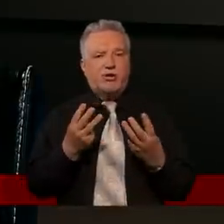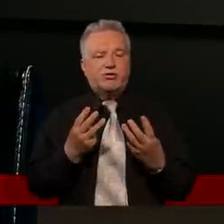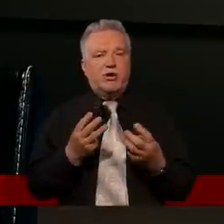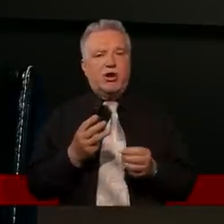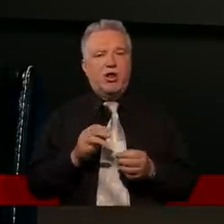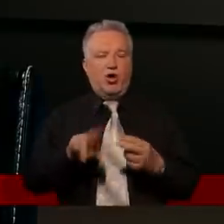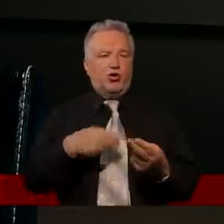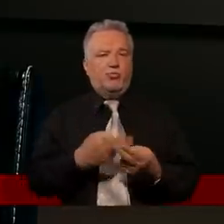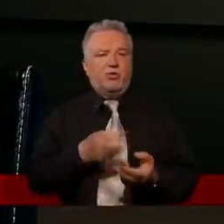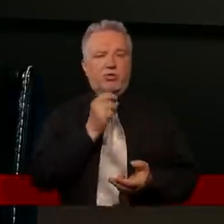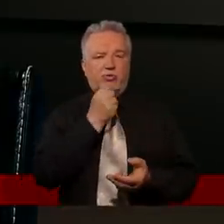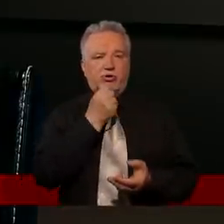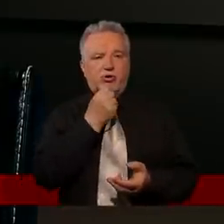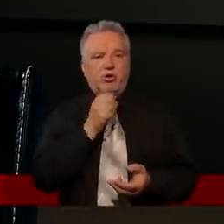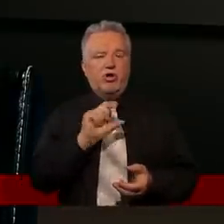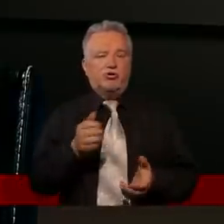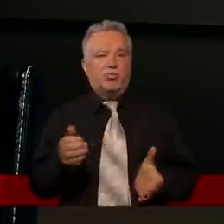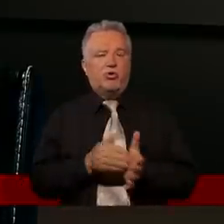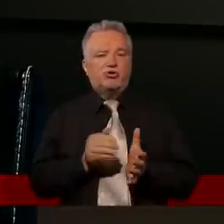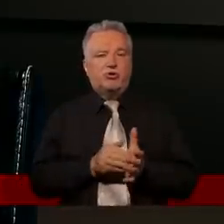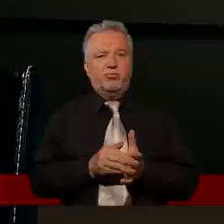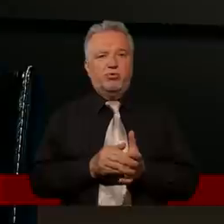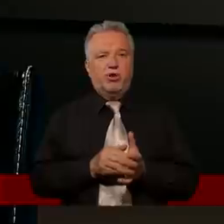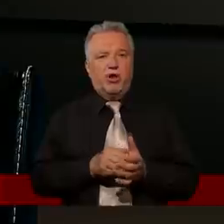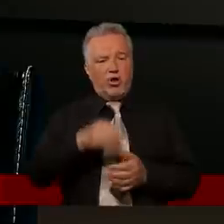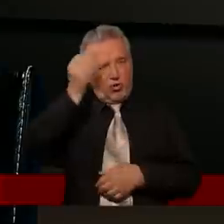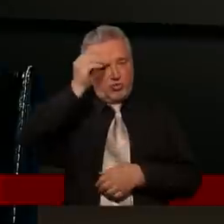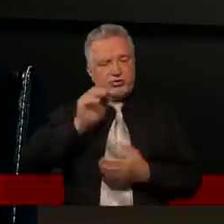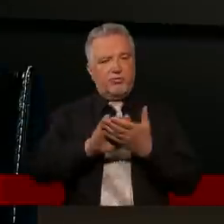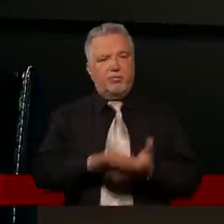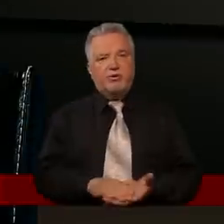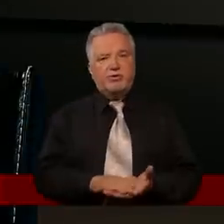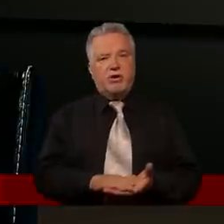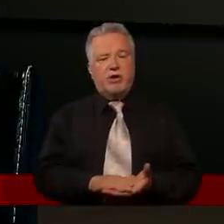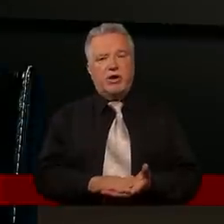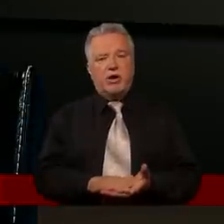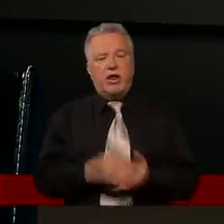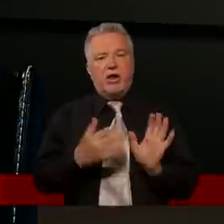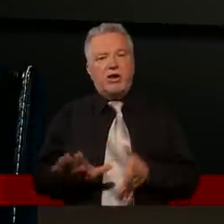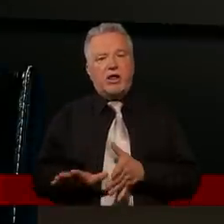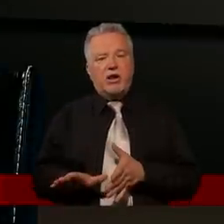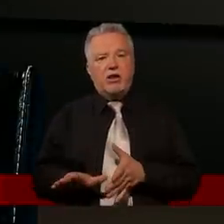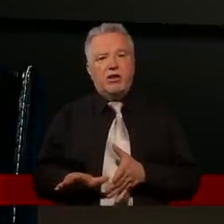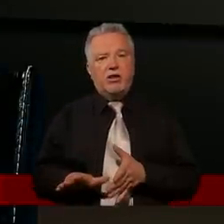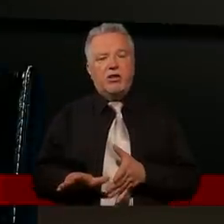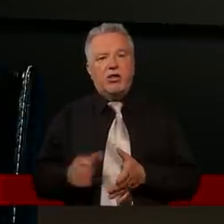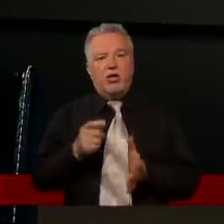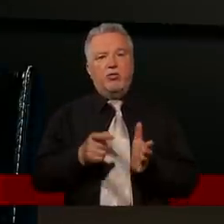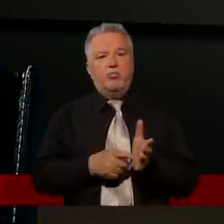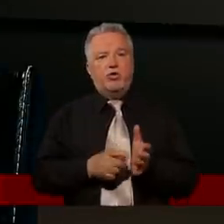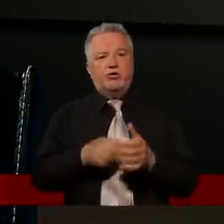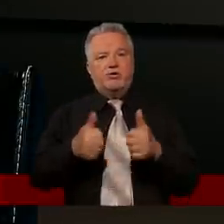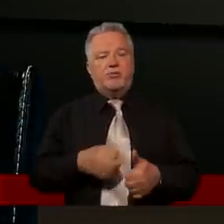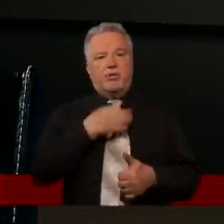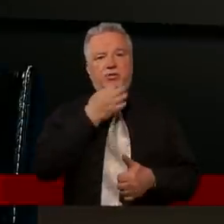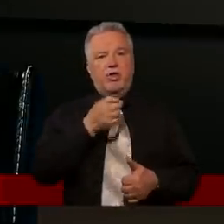młodzieńcowi opowiada, co się naprawdę liczy, uczy przebaczania, nagle Piotr zadaje